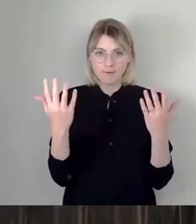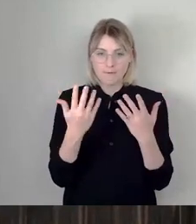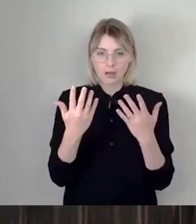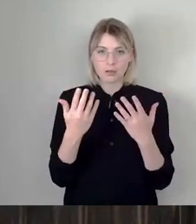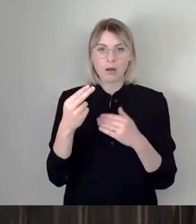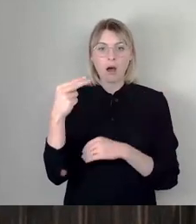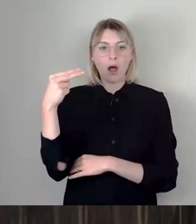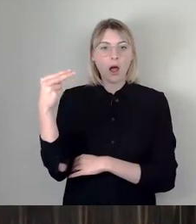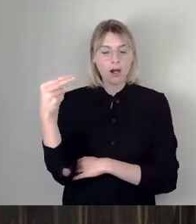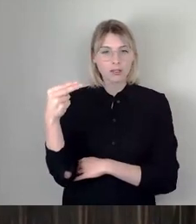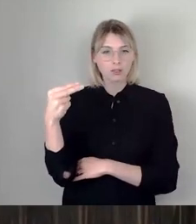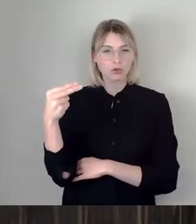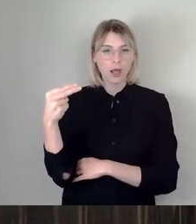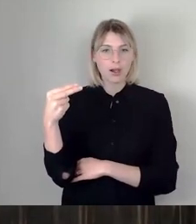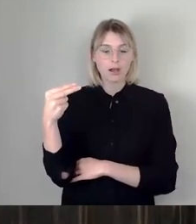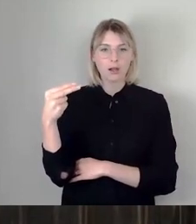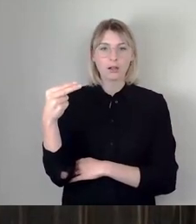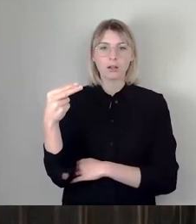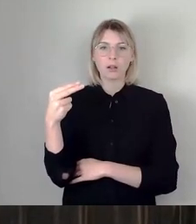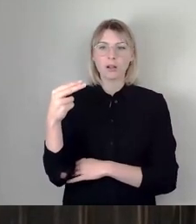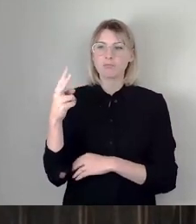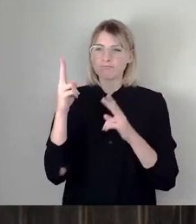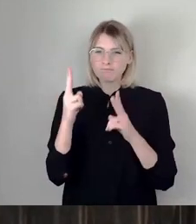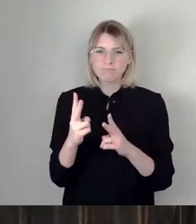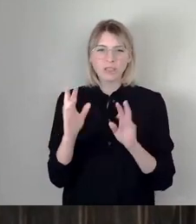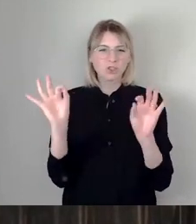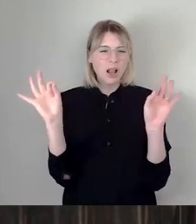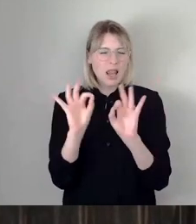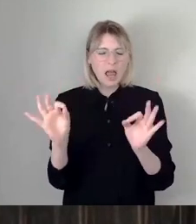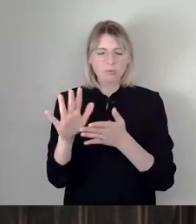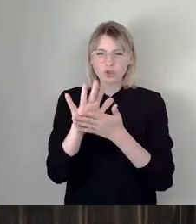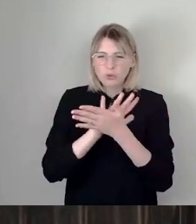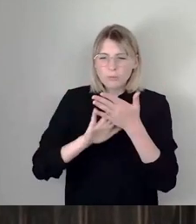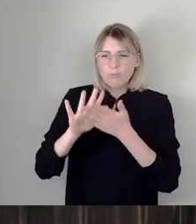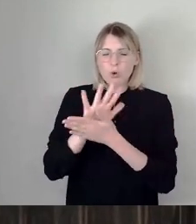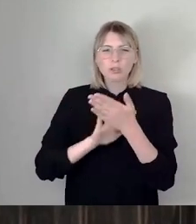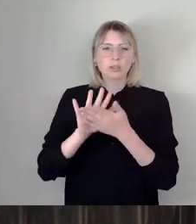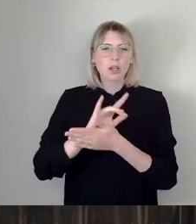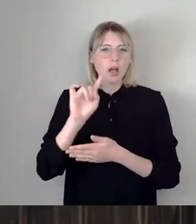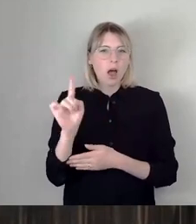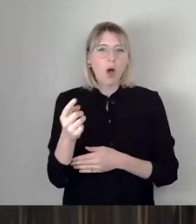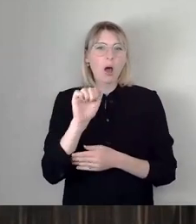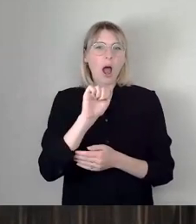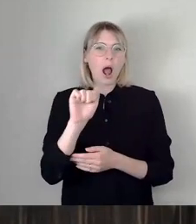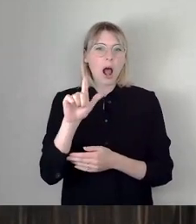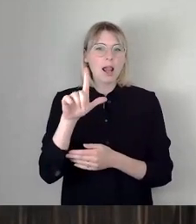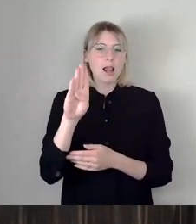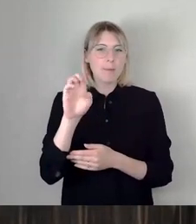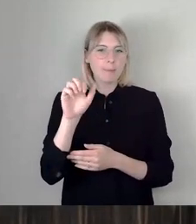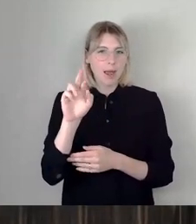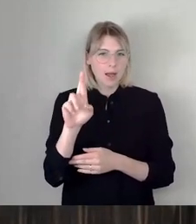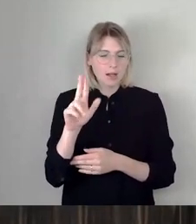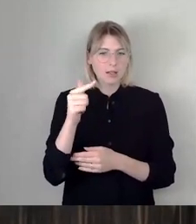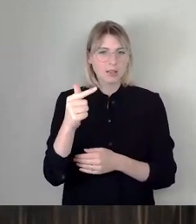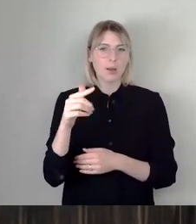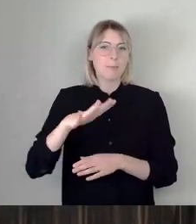ja teilweise extrem verdreckt sind. Auch am Albertplatz ist mir aufgefallen, um die Brunnen herum